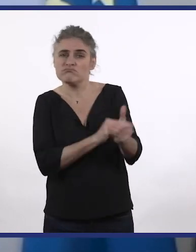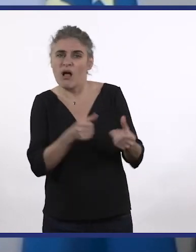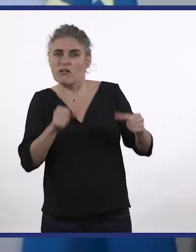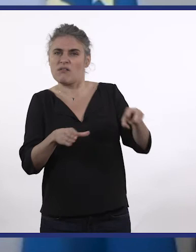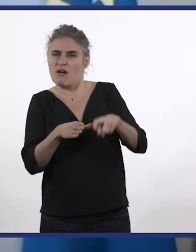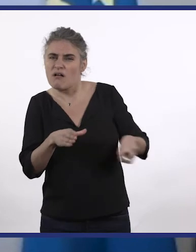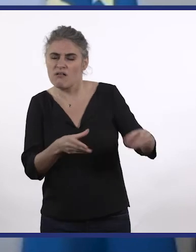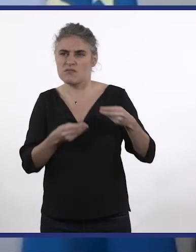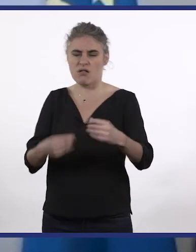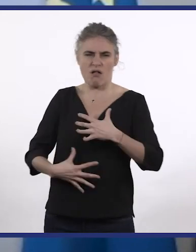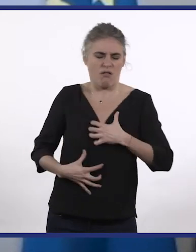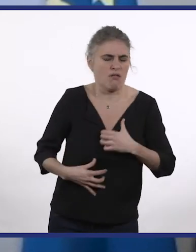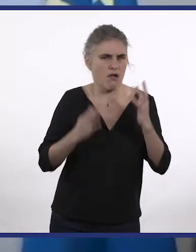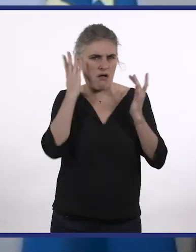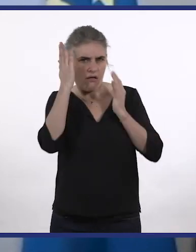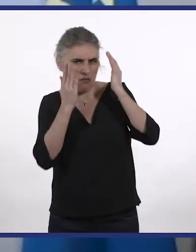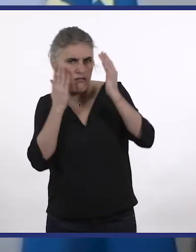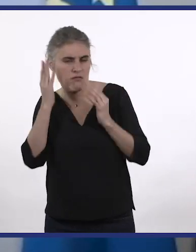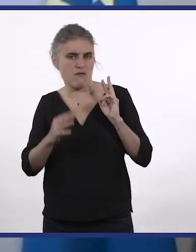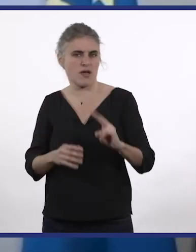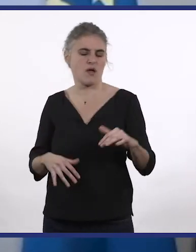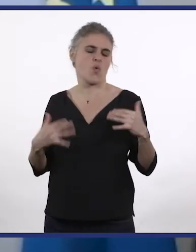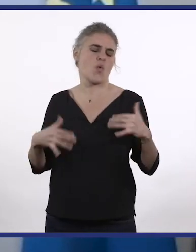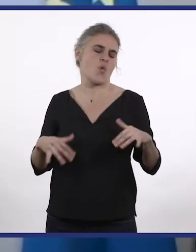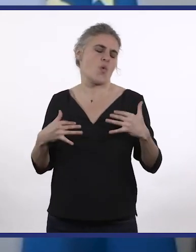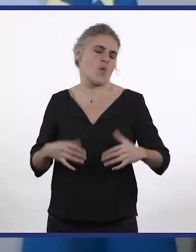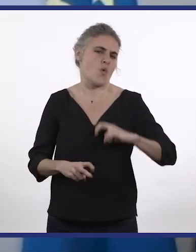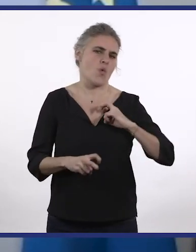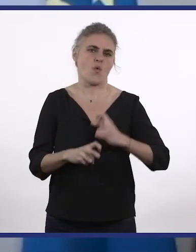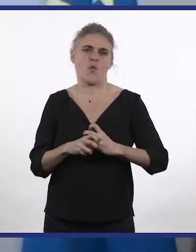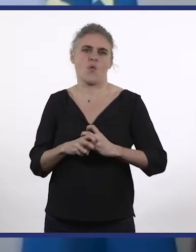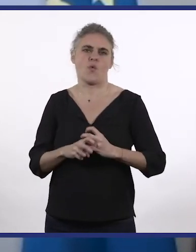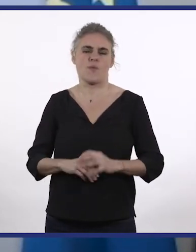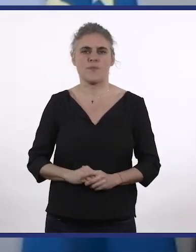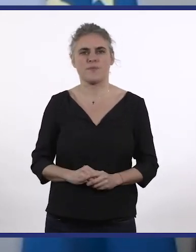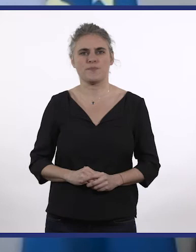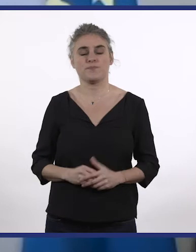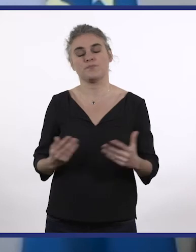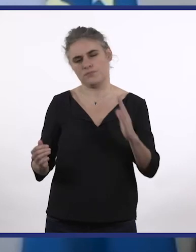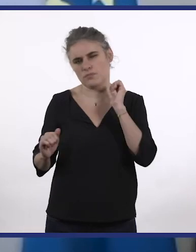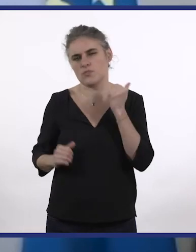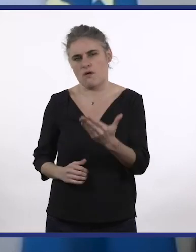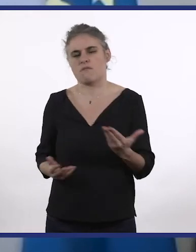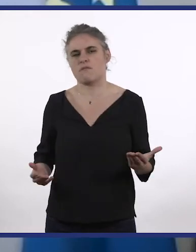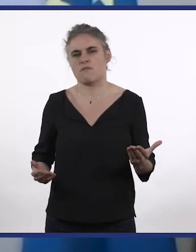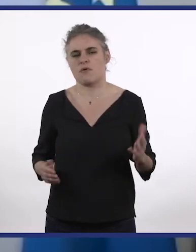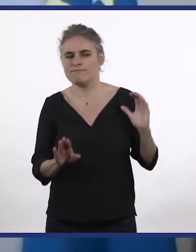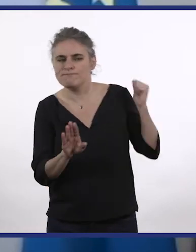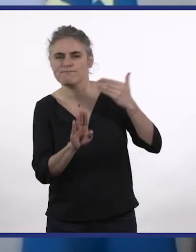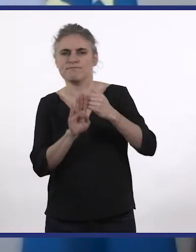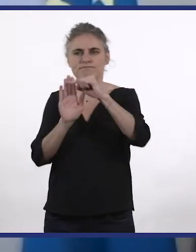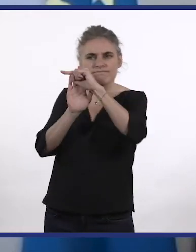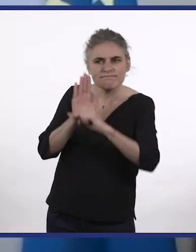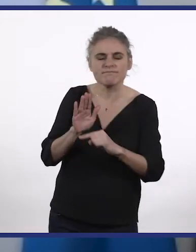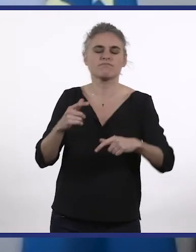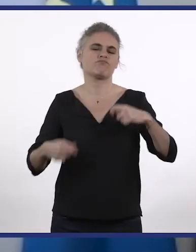anxiogène dans laquelle nous placent la pandémie, ont représenté une véritable épreuve pour ce public et leur famille. J'ai veillé tout